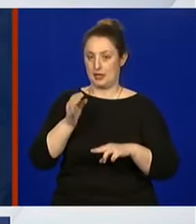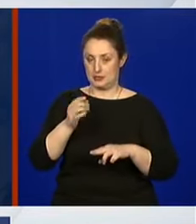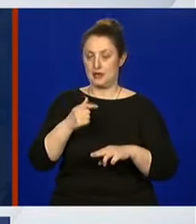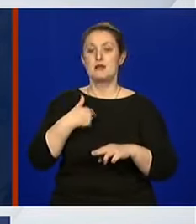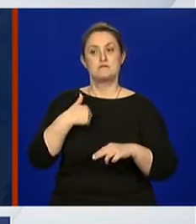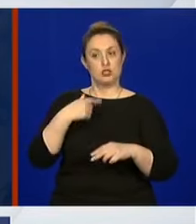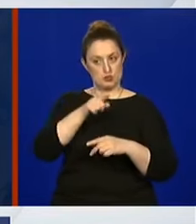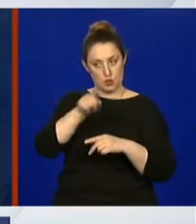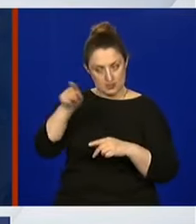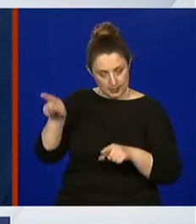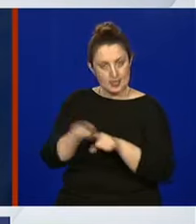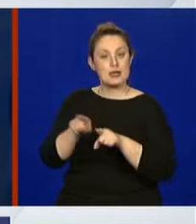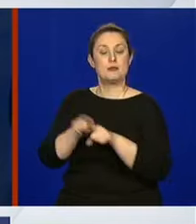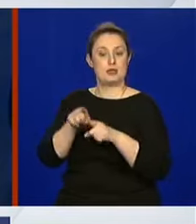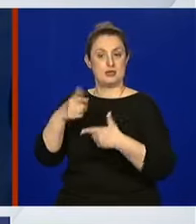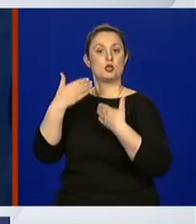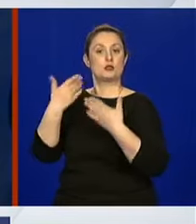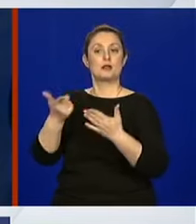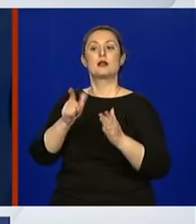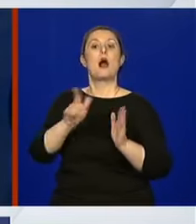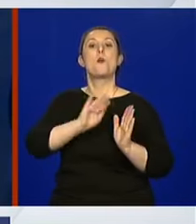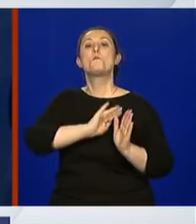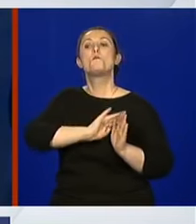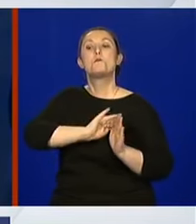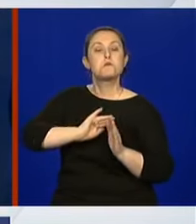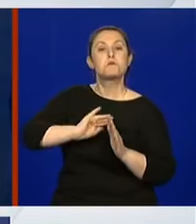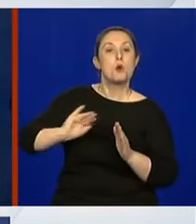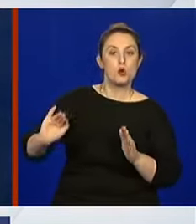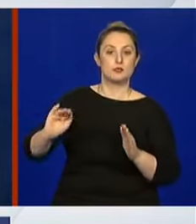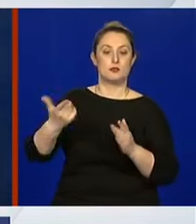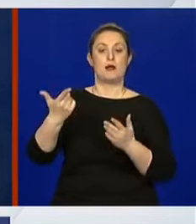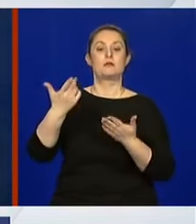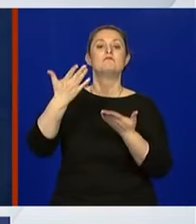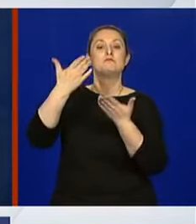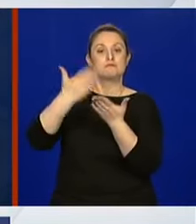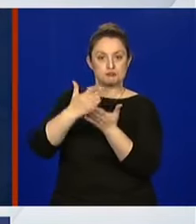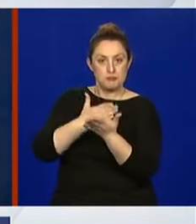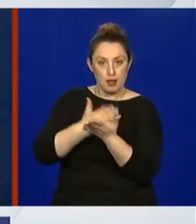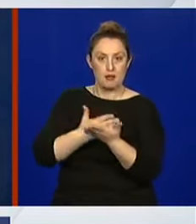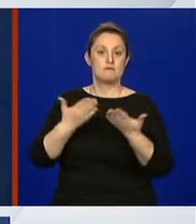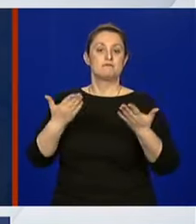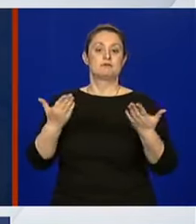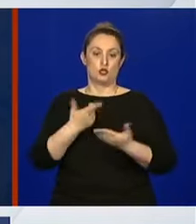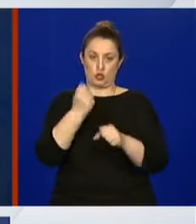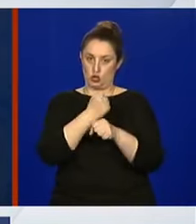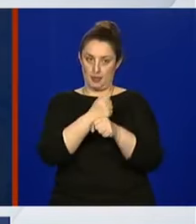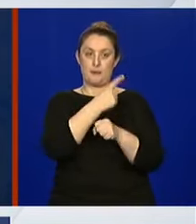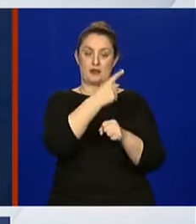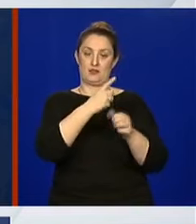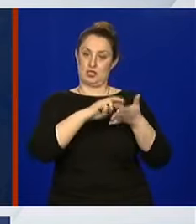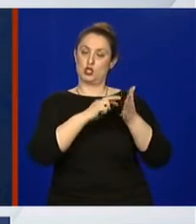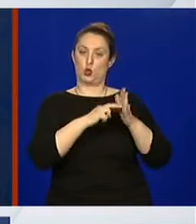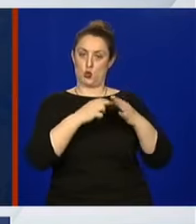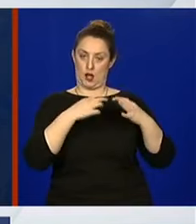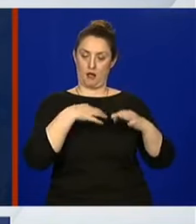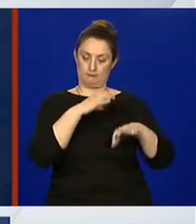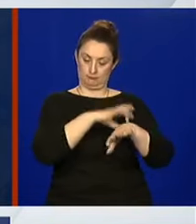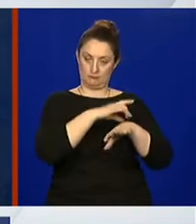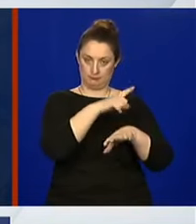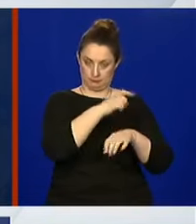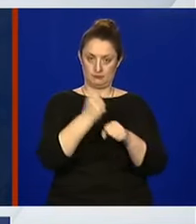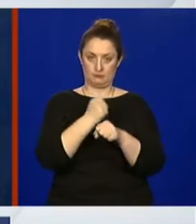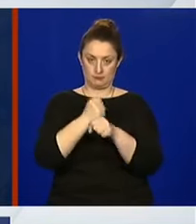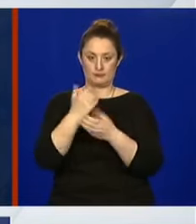poseban epidemiološki okvir koji će razraditi epidemiološka struka. Razgovara se o tome